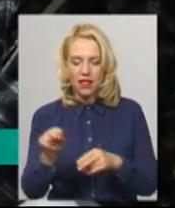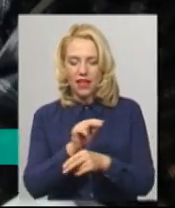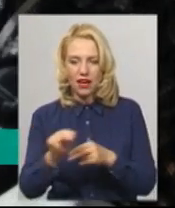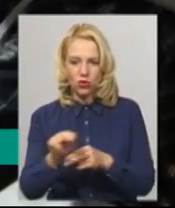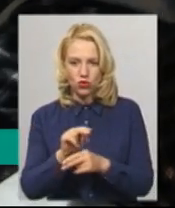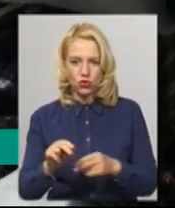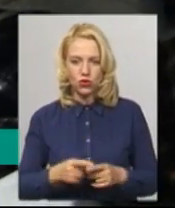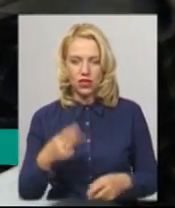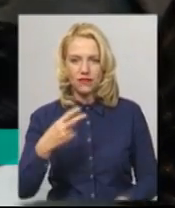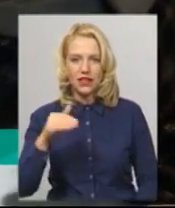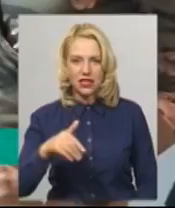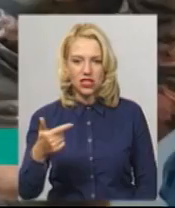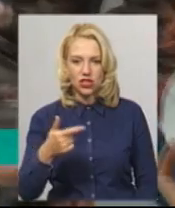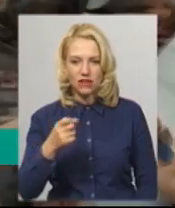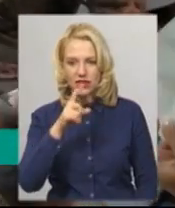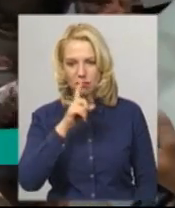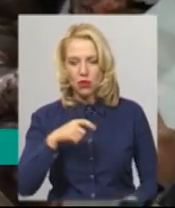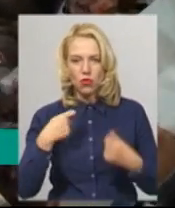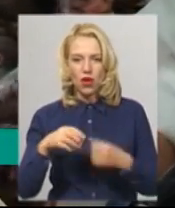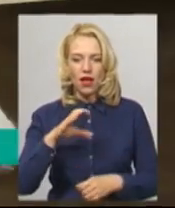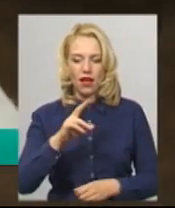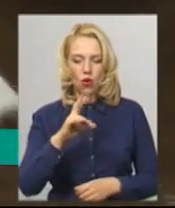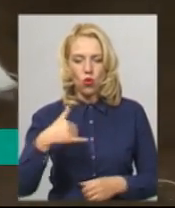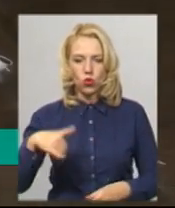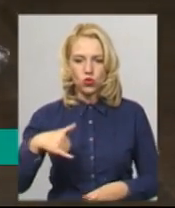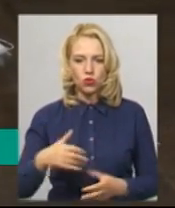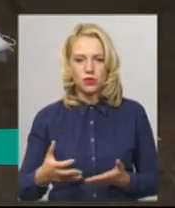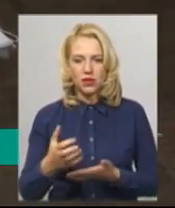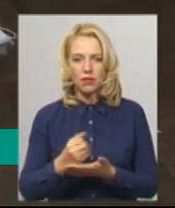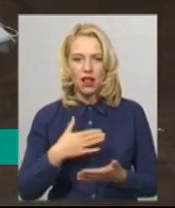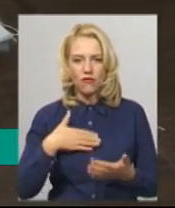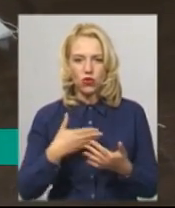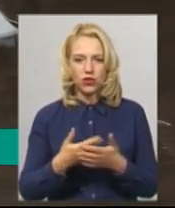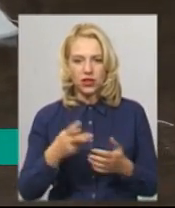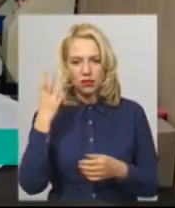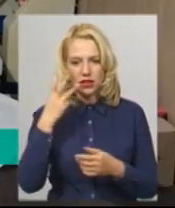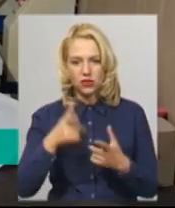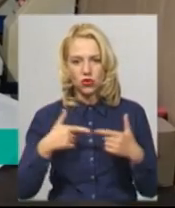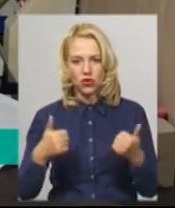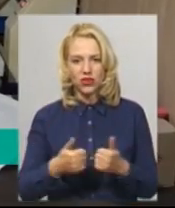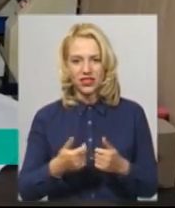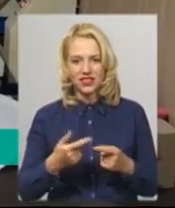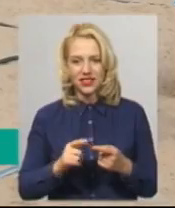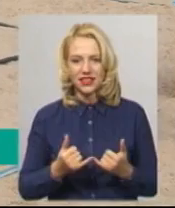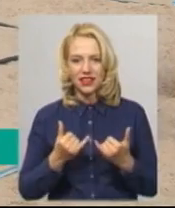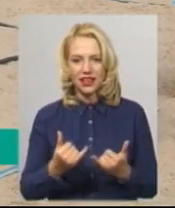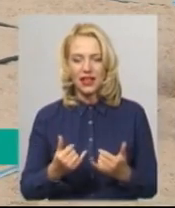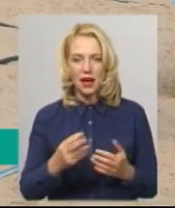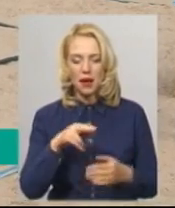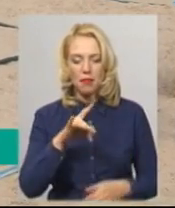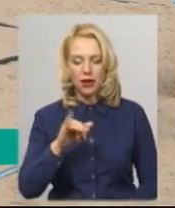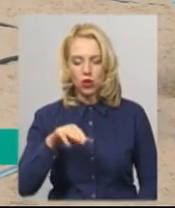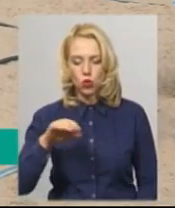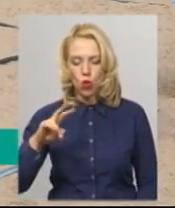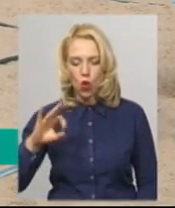20 тисяч гривень за місяць з продажу екосумок зібрали волонтери Хмельницької організації «Врятую життя» на притулок для собак. Змагання з